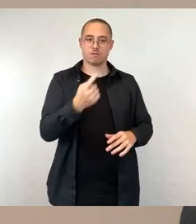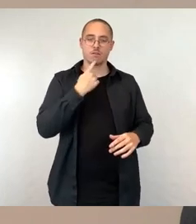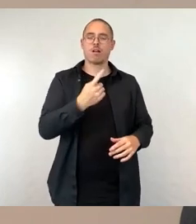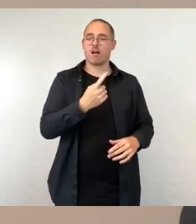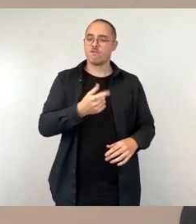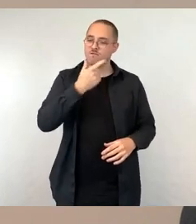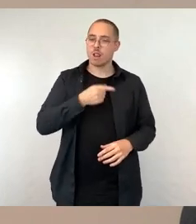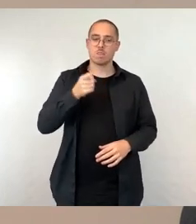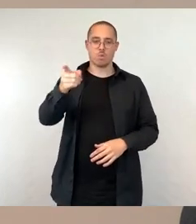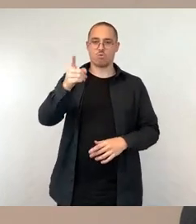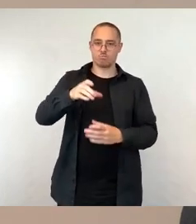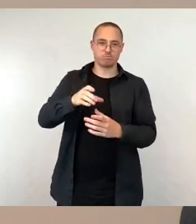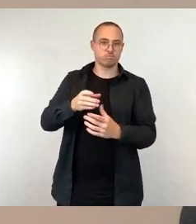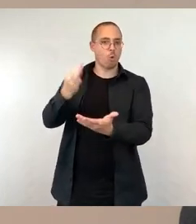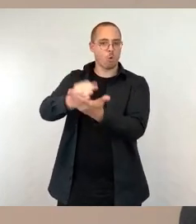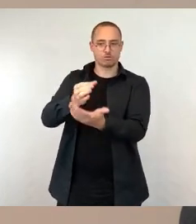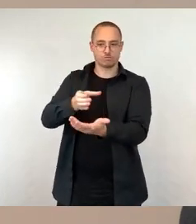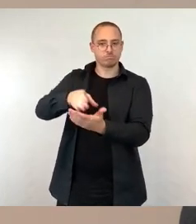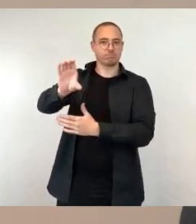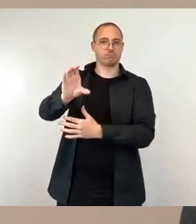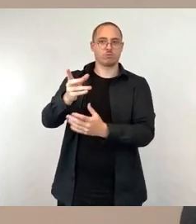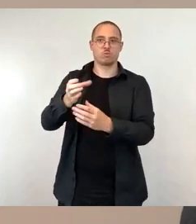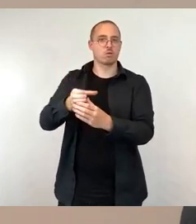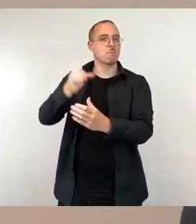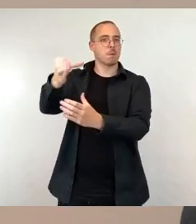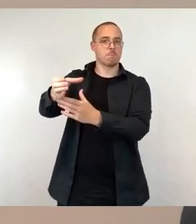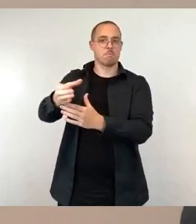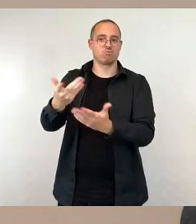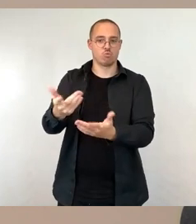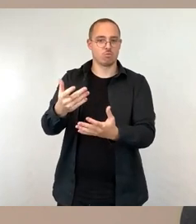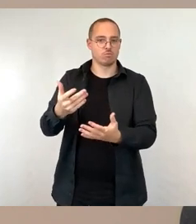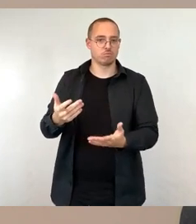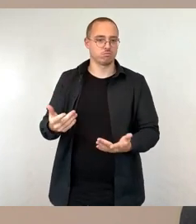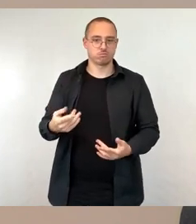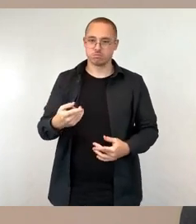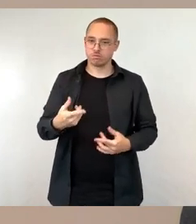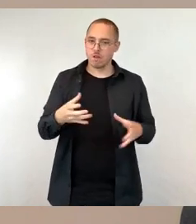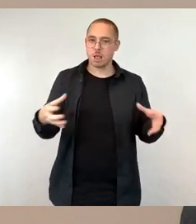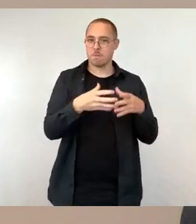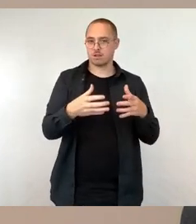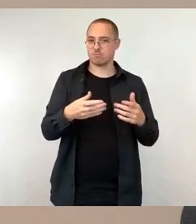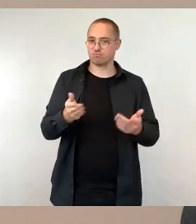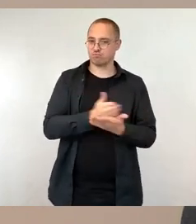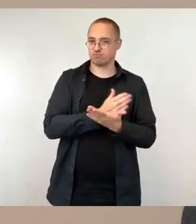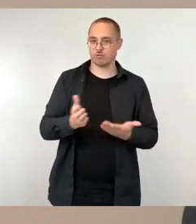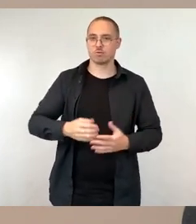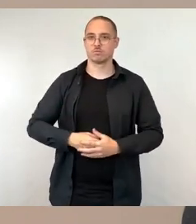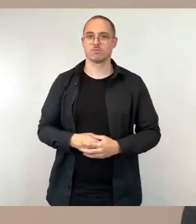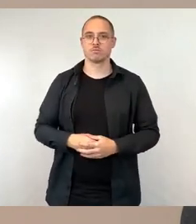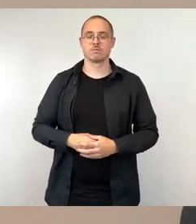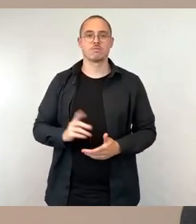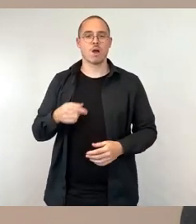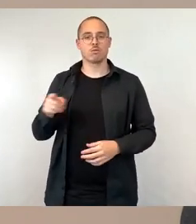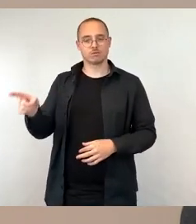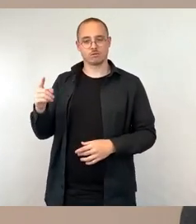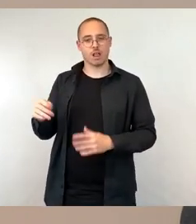Und richtig ist zu Ihrer zweiten Frage, die Freifläche vor dem Landgericht wurde nach der Zerstörung 1945 der dort vormals